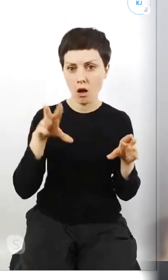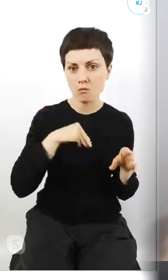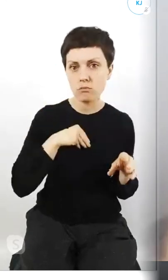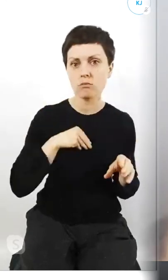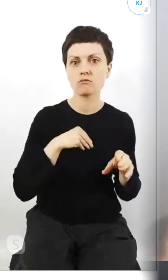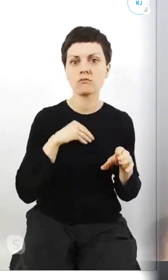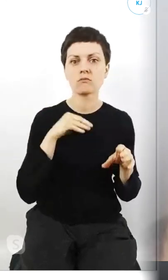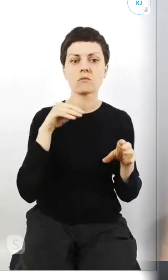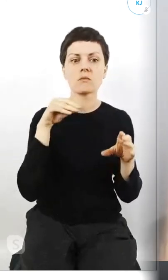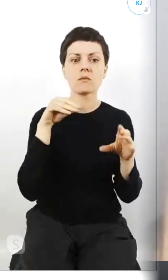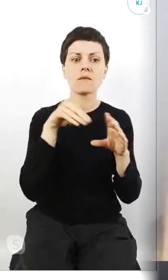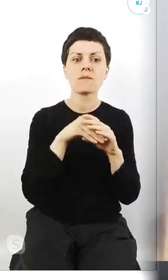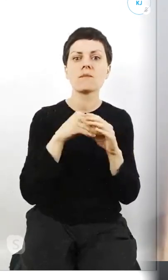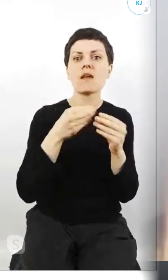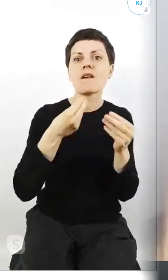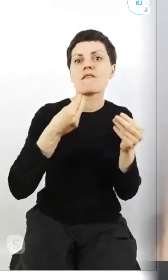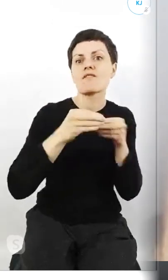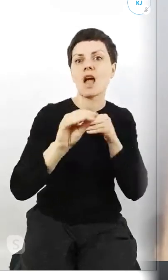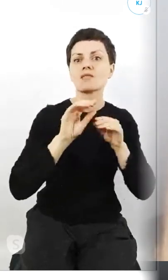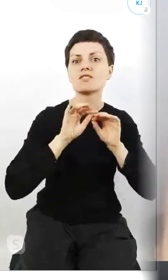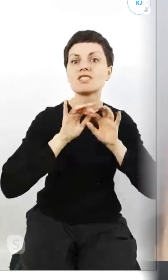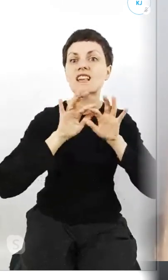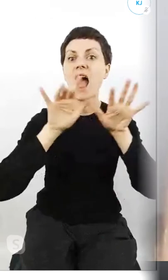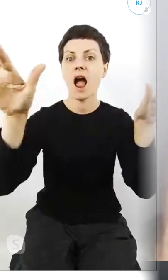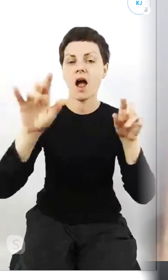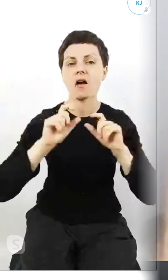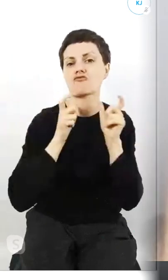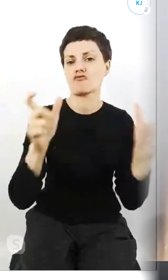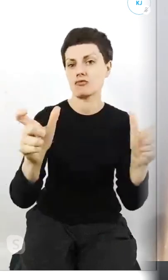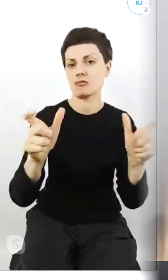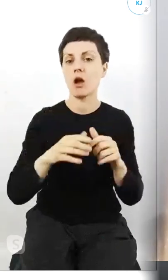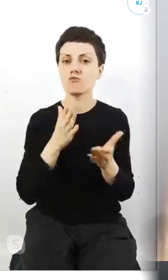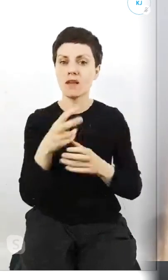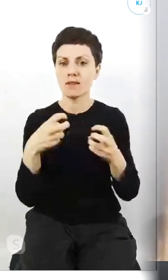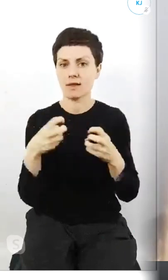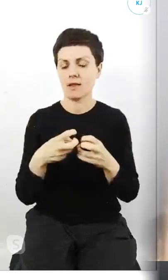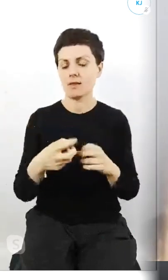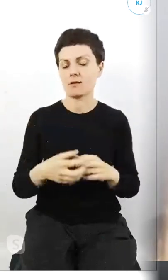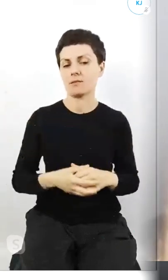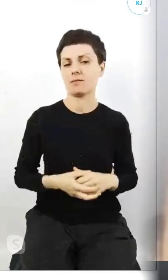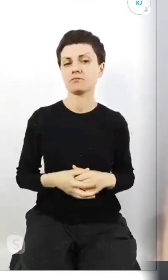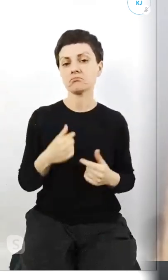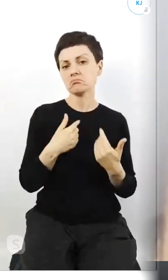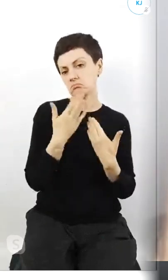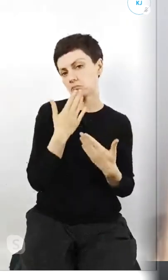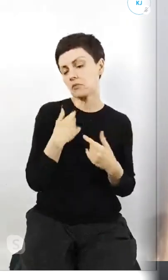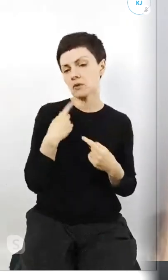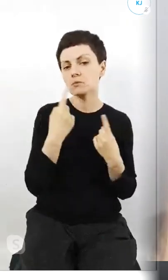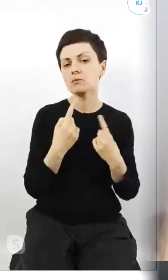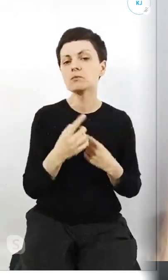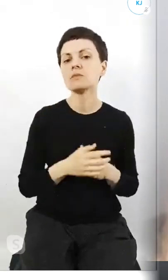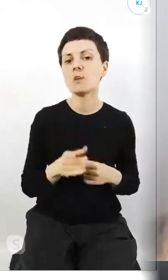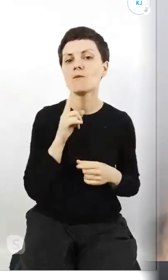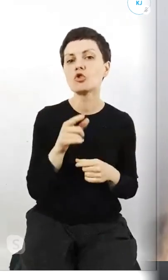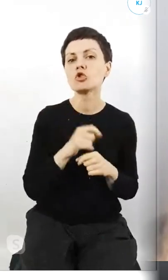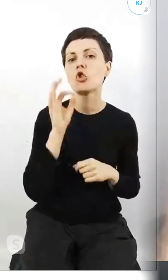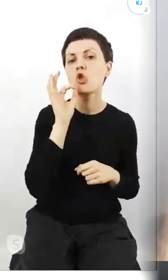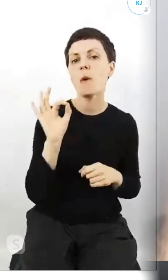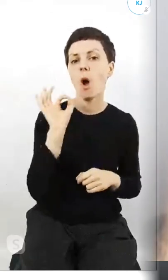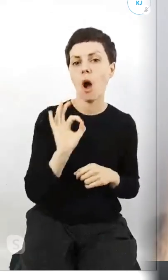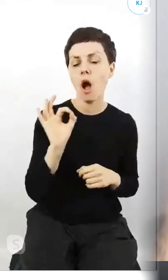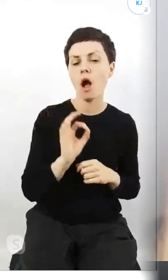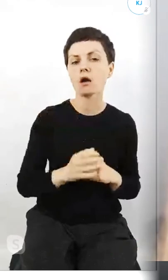Większe zasięgi można ogarnąć poprzez internet. I wydaje mi się, że to jest taka dobra okazja do tego, żeby